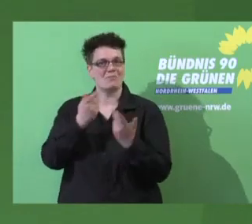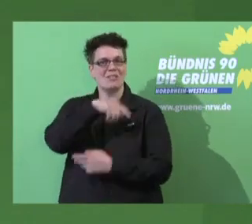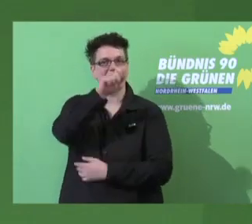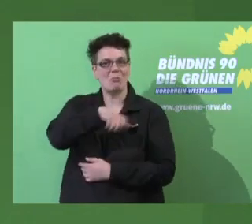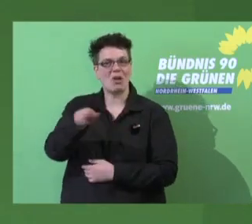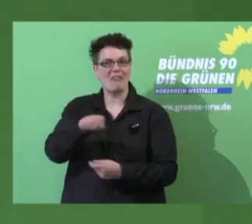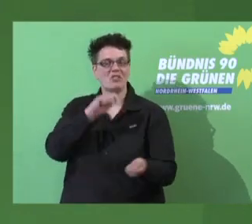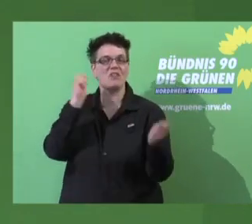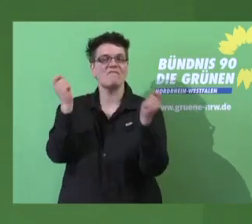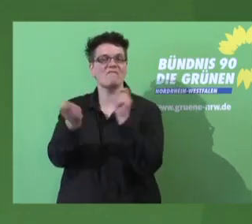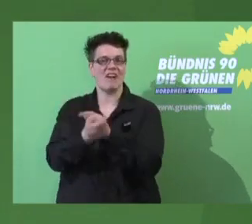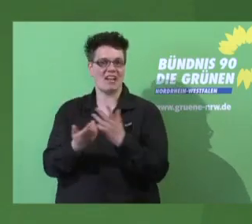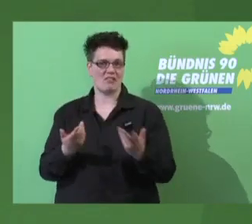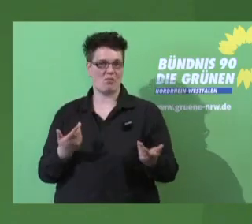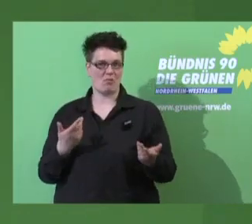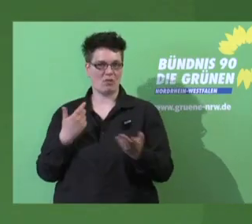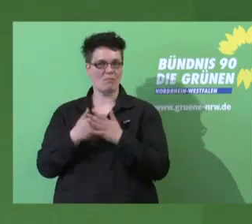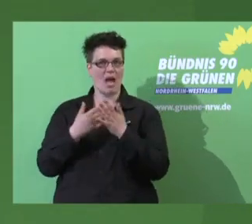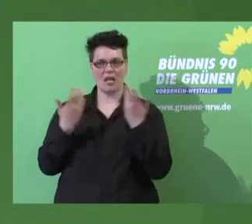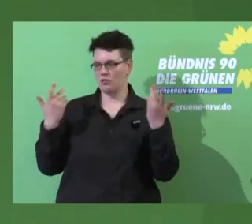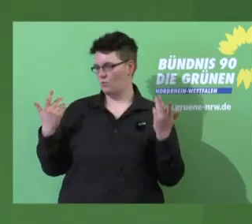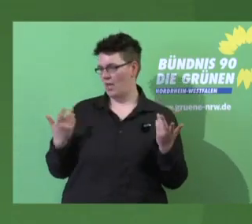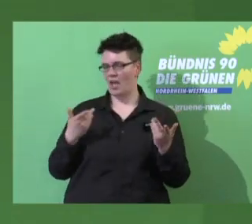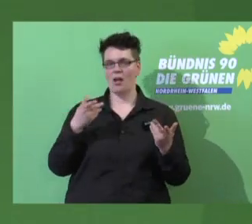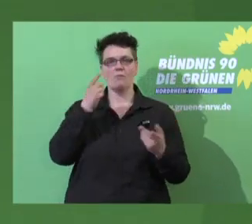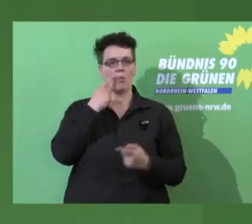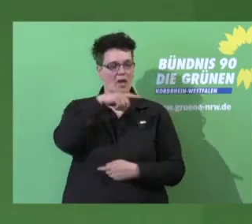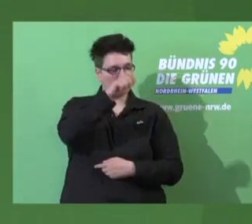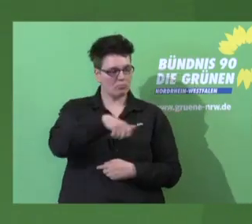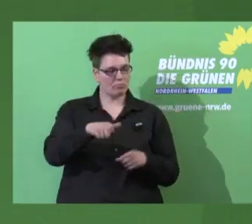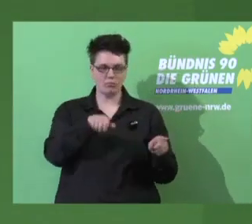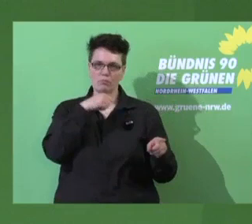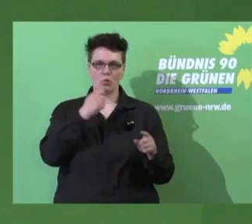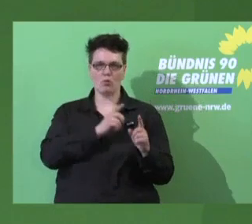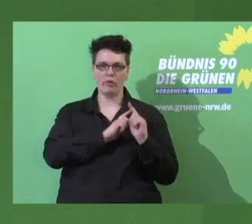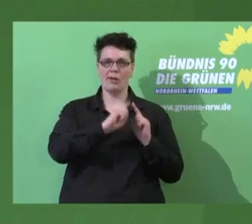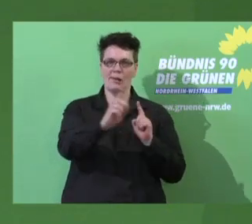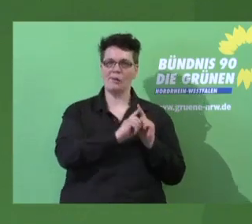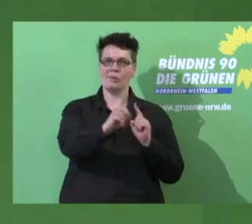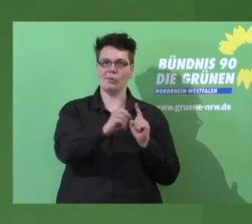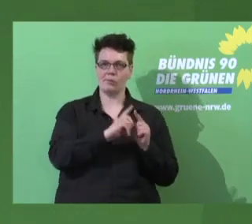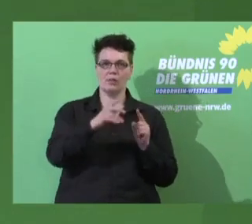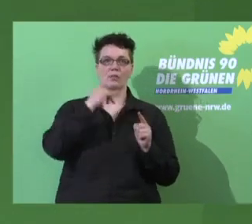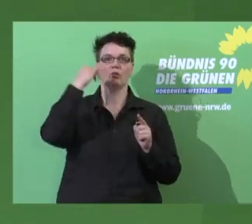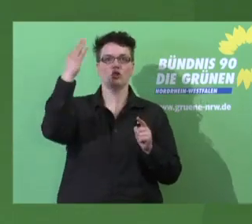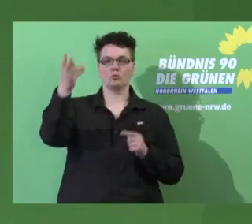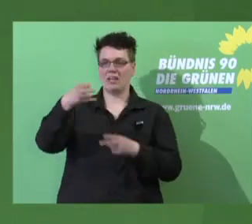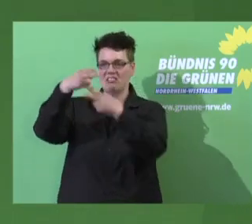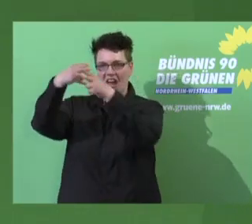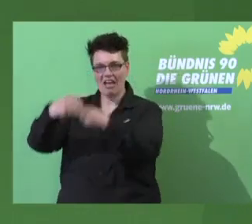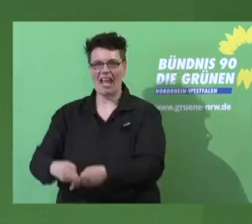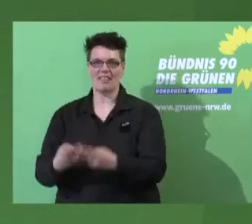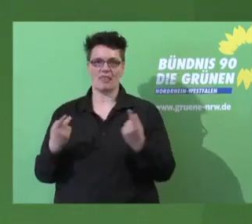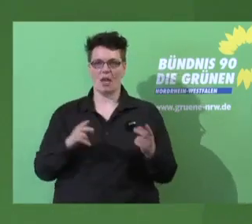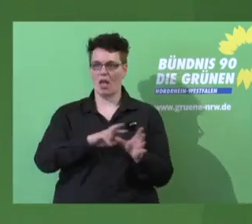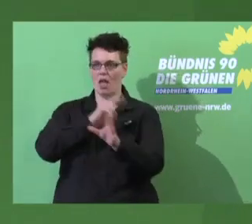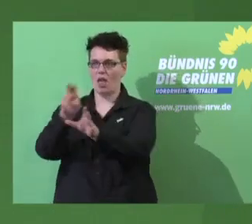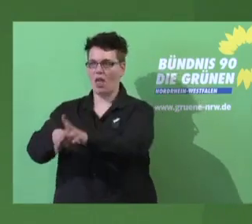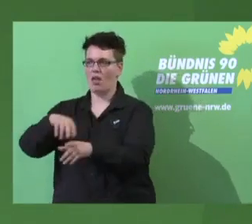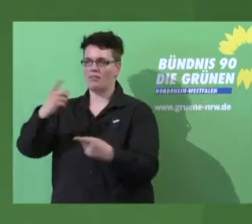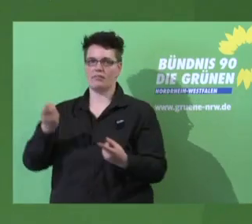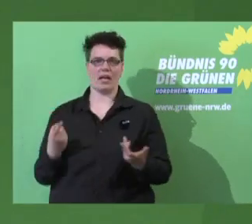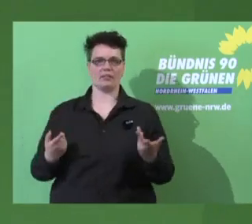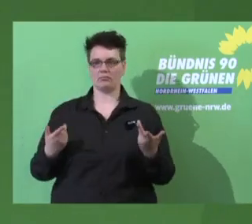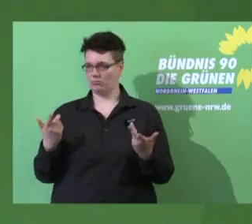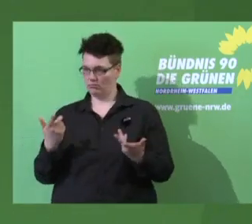Wenn Pendler beispielsweise zu Rentnern werden, werden sich wahrscheinlich auch die Mobilitätsbedürfnisse anders entwickeln, dann werde ich vielleicht nicht mal morgens